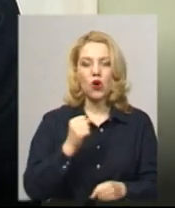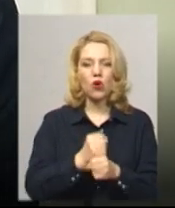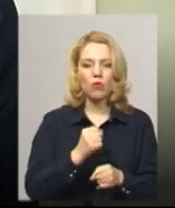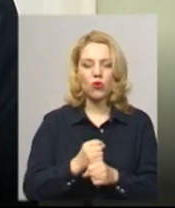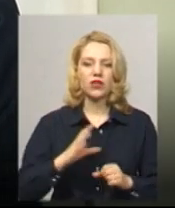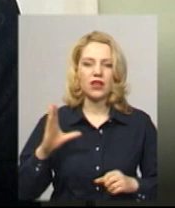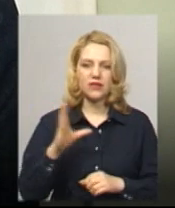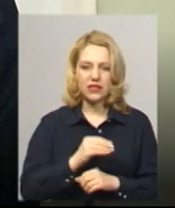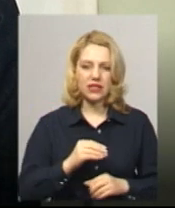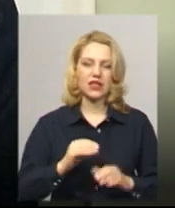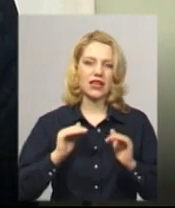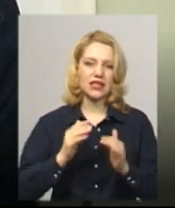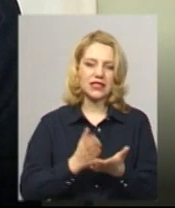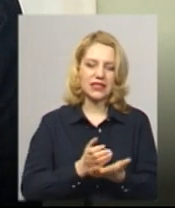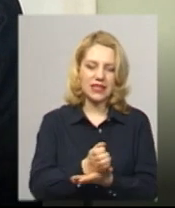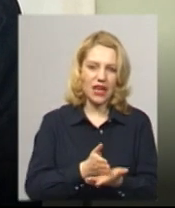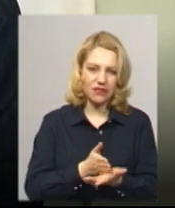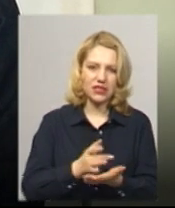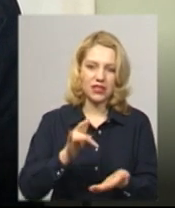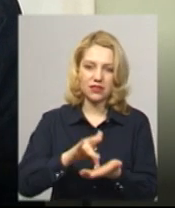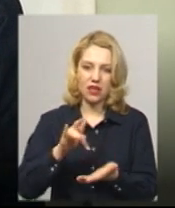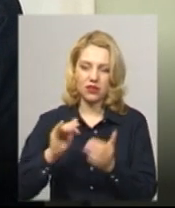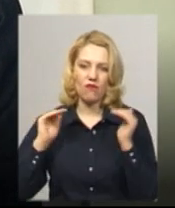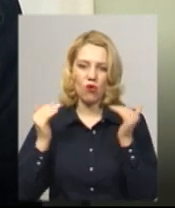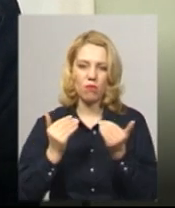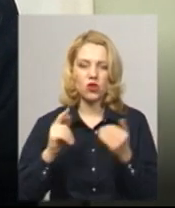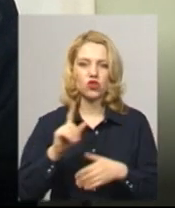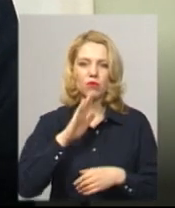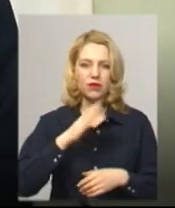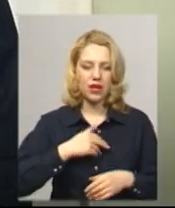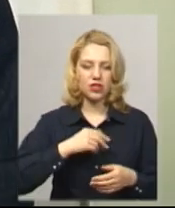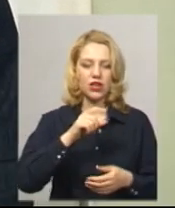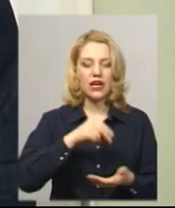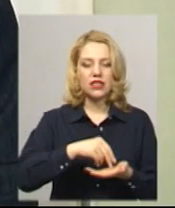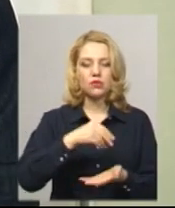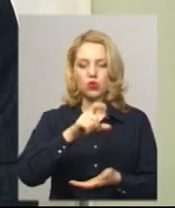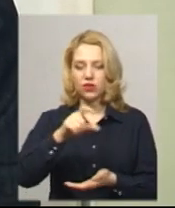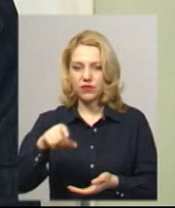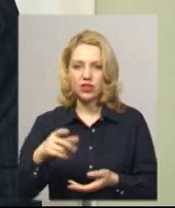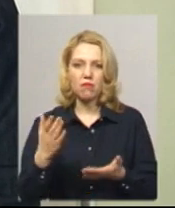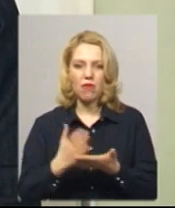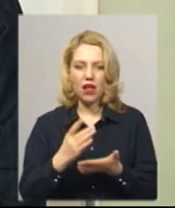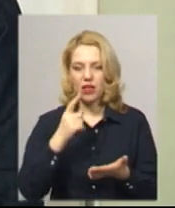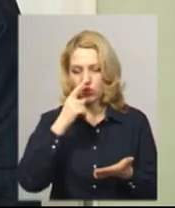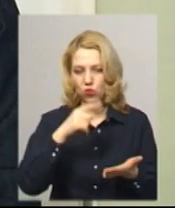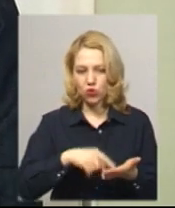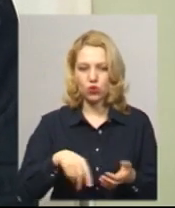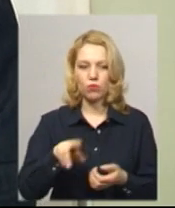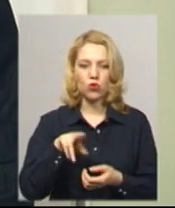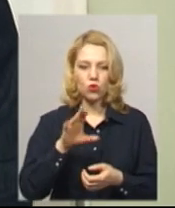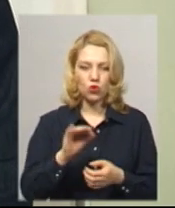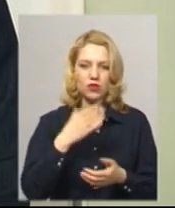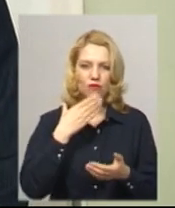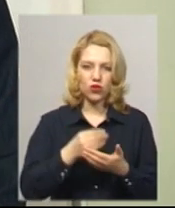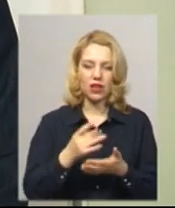тимчасово обмежена по всій області. Але для того, щоб наші споживачі мали доступ цілодобово до особистих рахунків своїх, ми